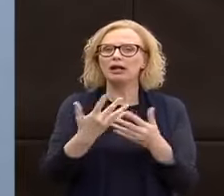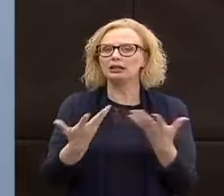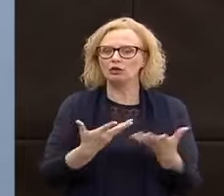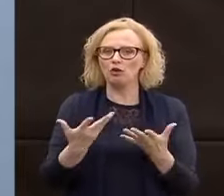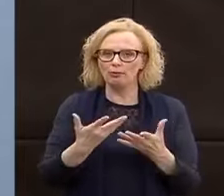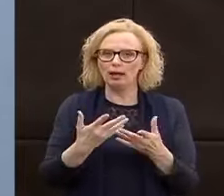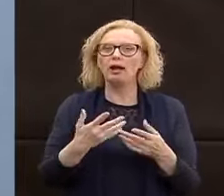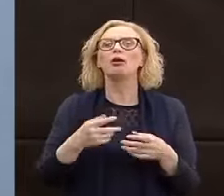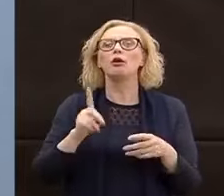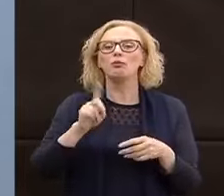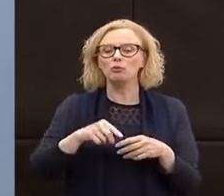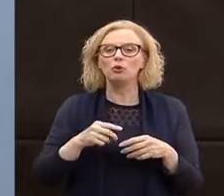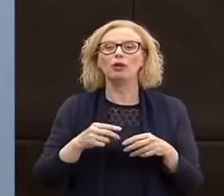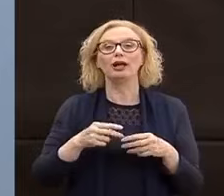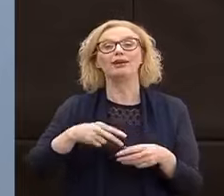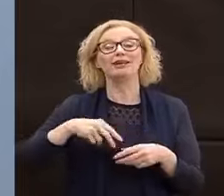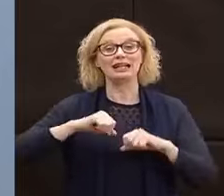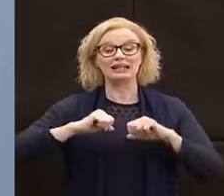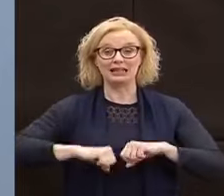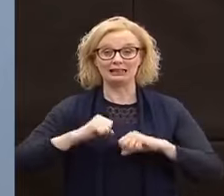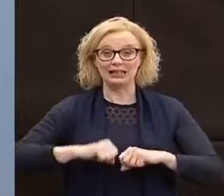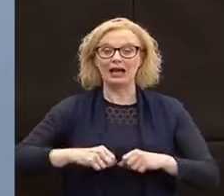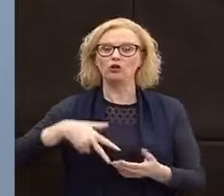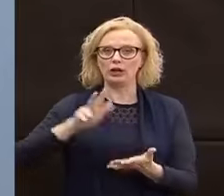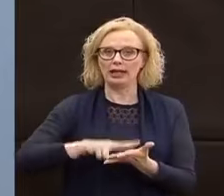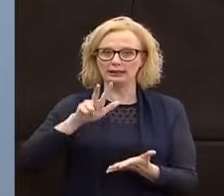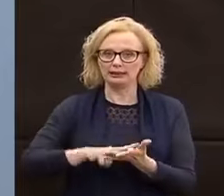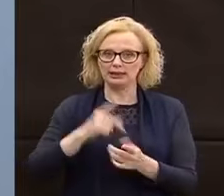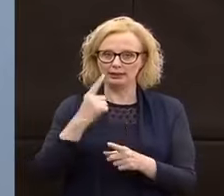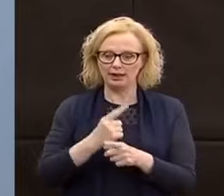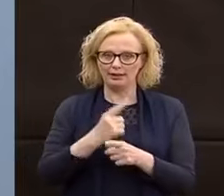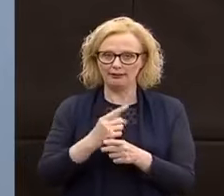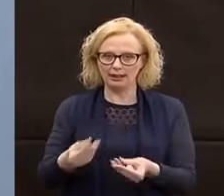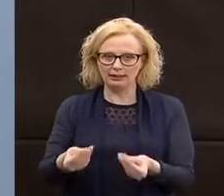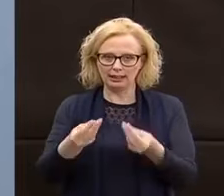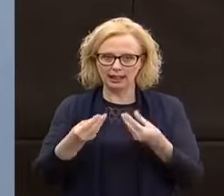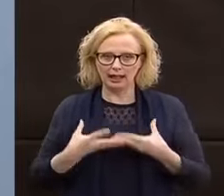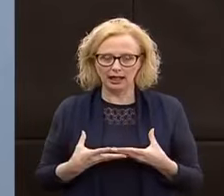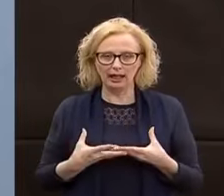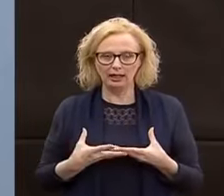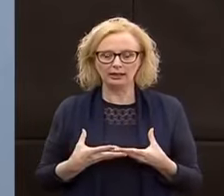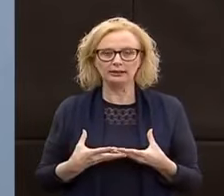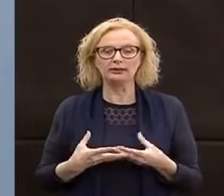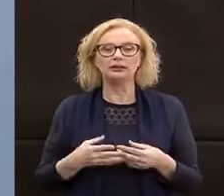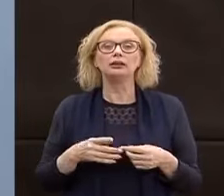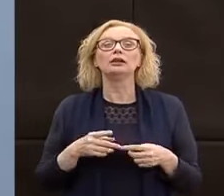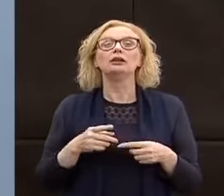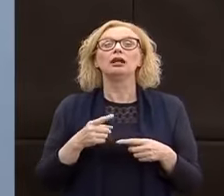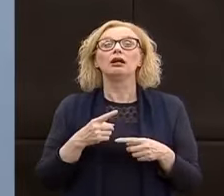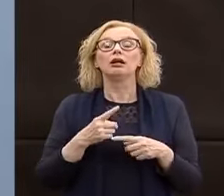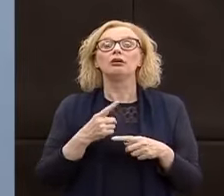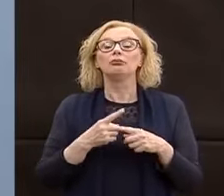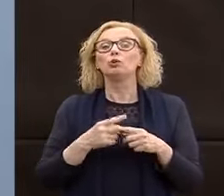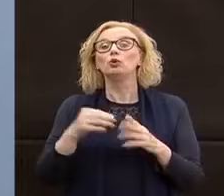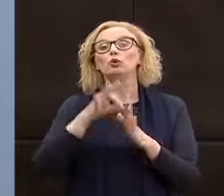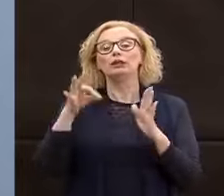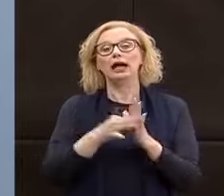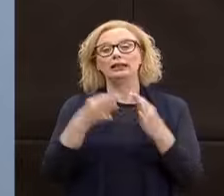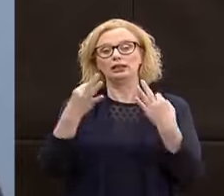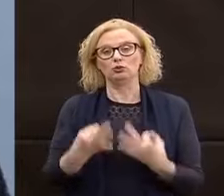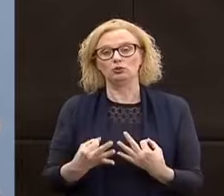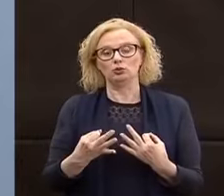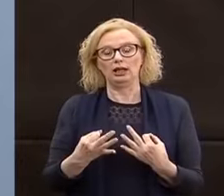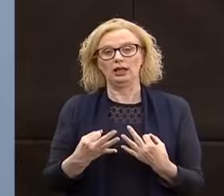sanitarie date dai comitati nazionali che danno queste garanzie sanitarie con date sicure che